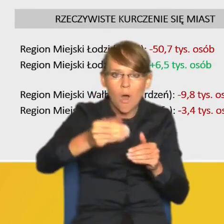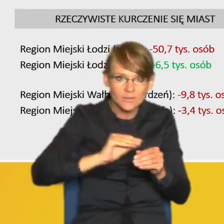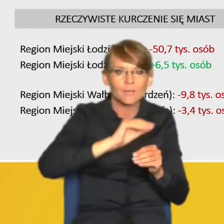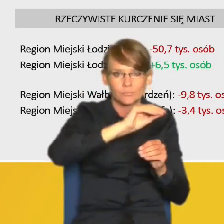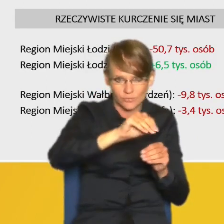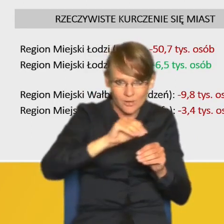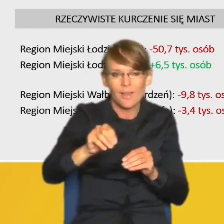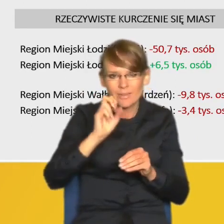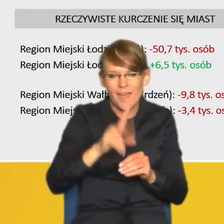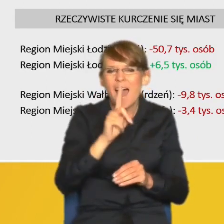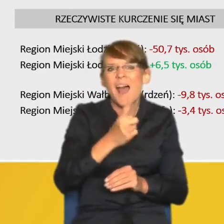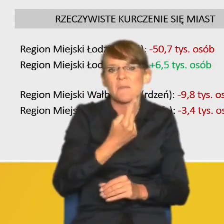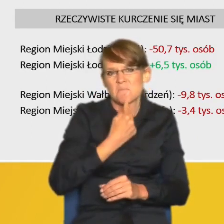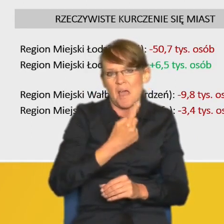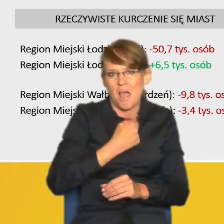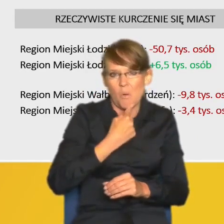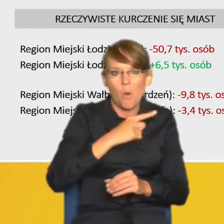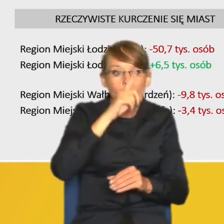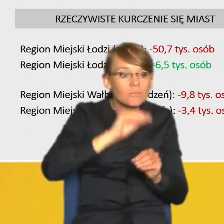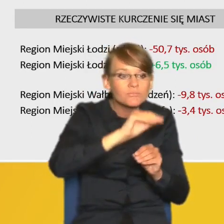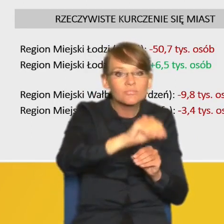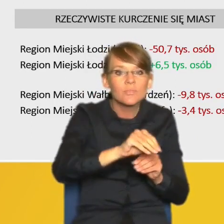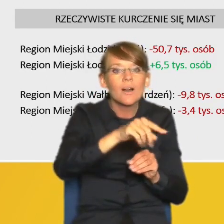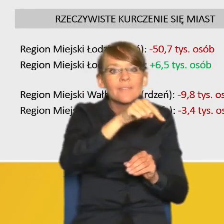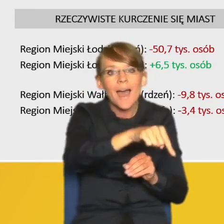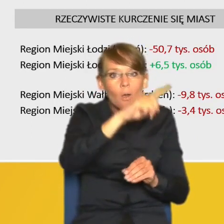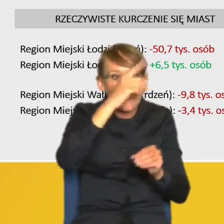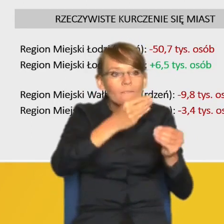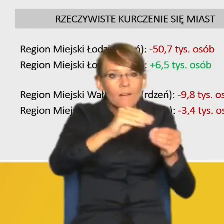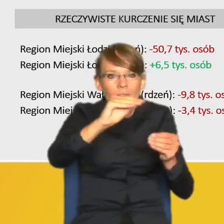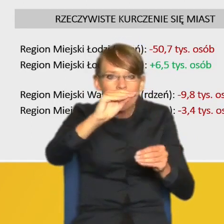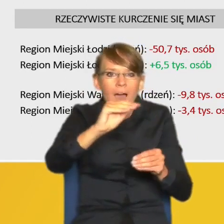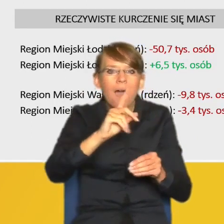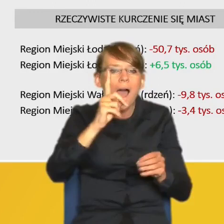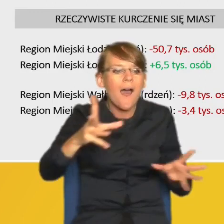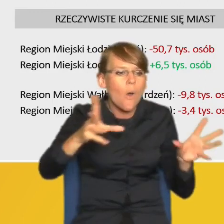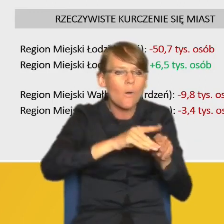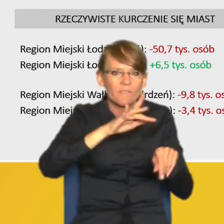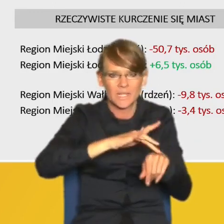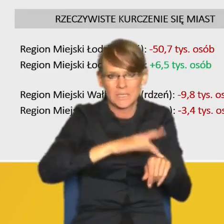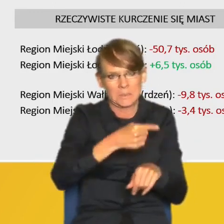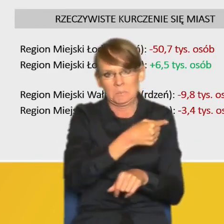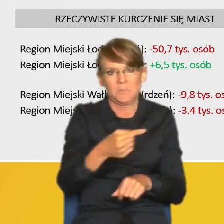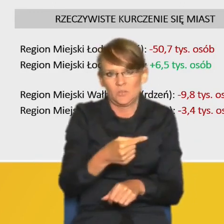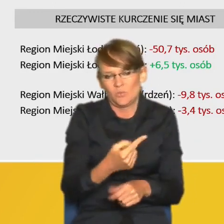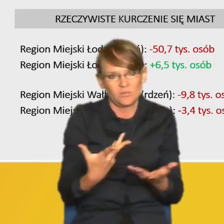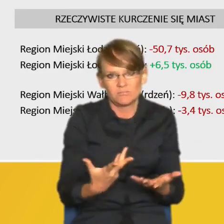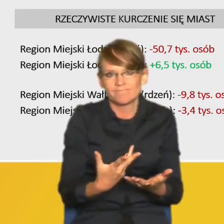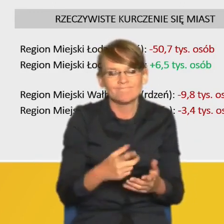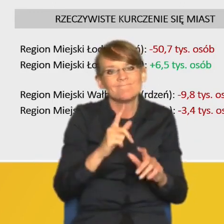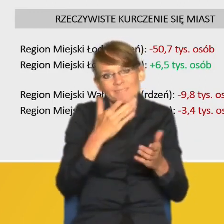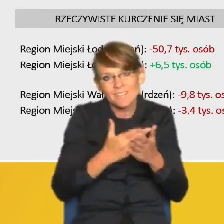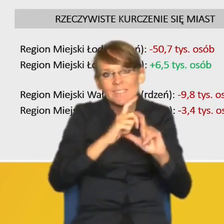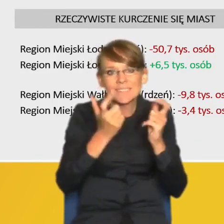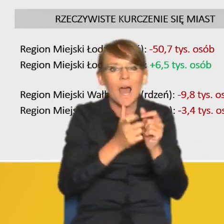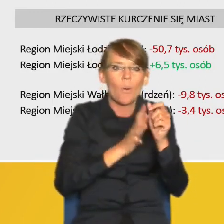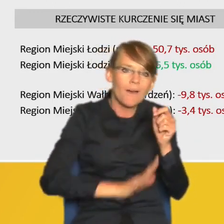niewielki, że nie jest w zrekompensować ubytku ludnościowego Łodzi. W związku z powyższym cały region